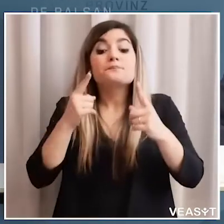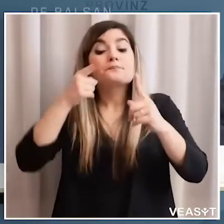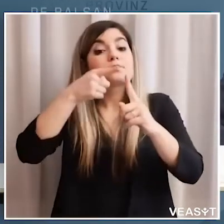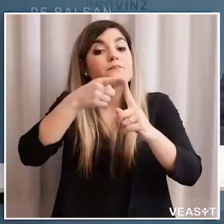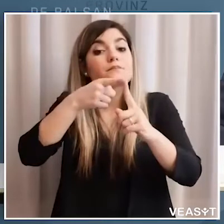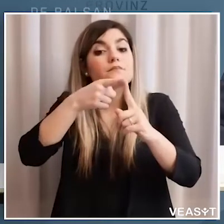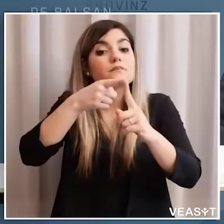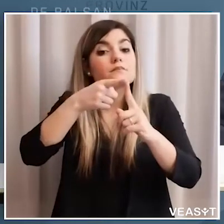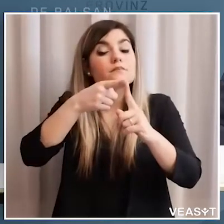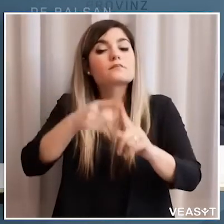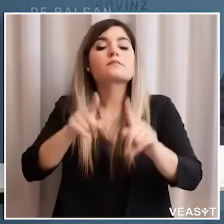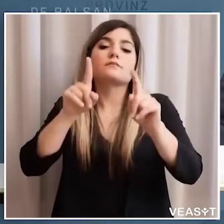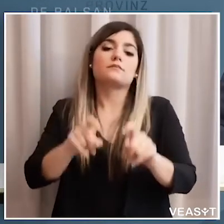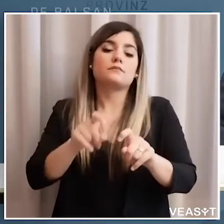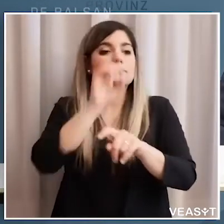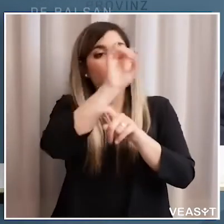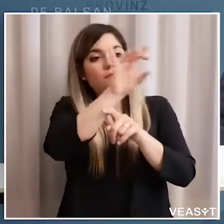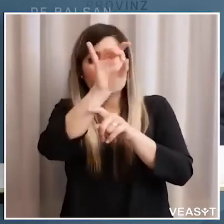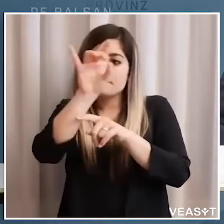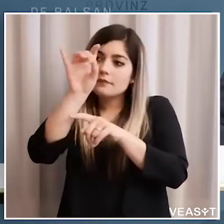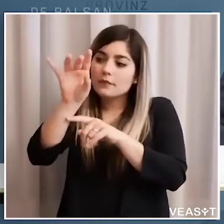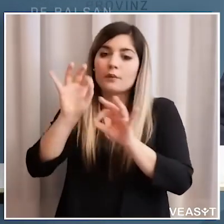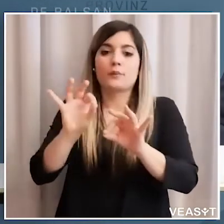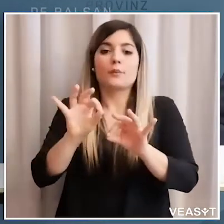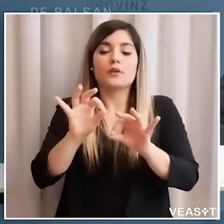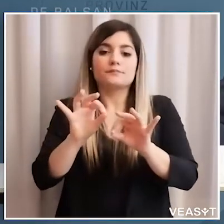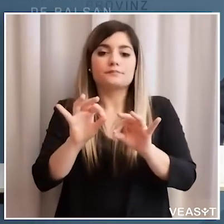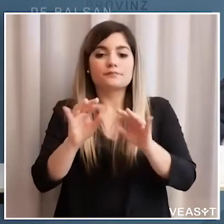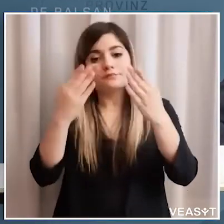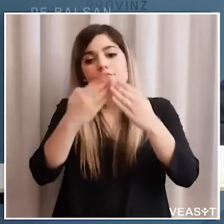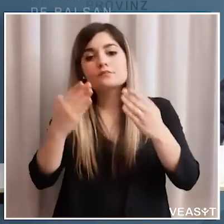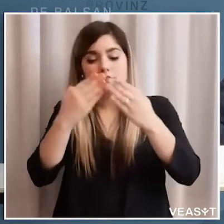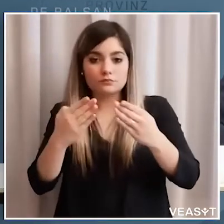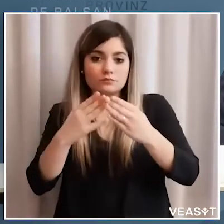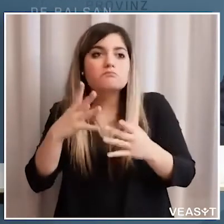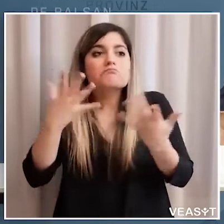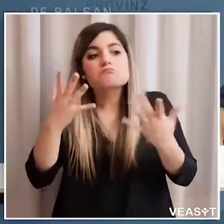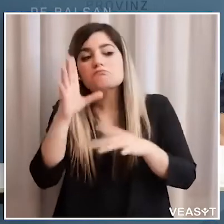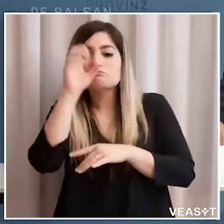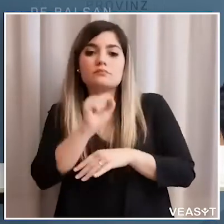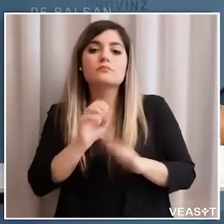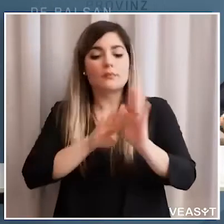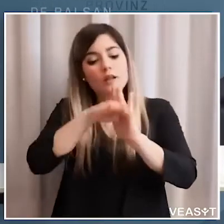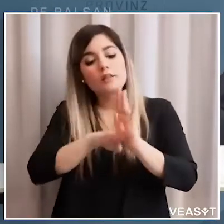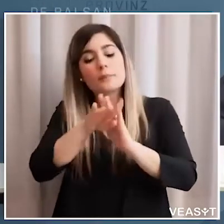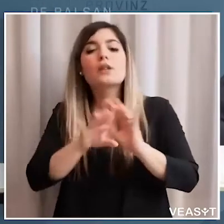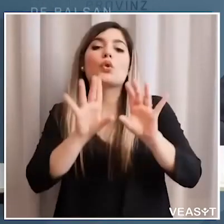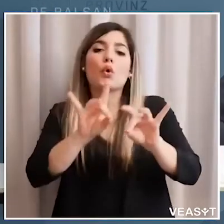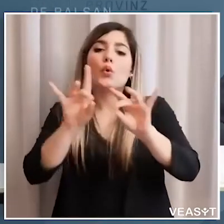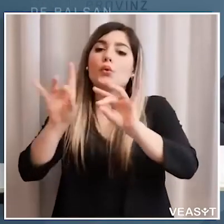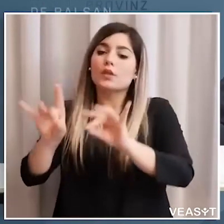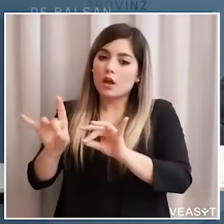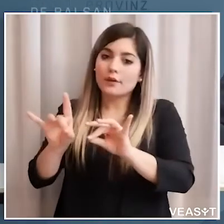per fare dei test a campione degli studi sul campo proprio per capire anche l'andamento del